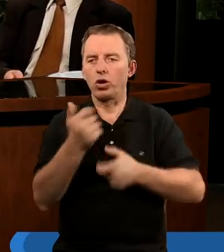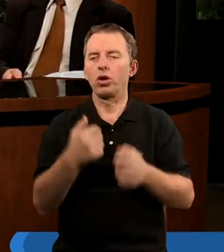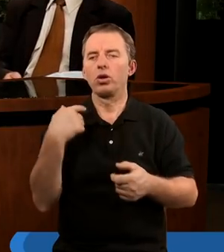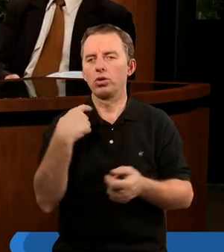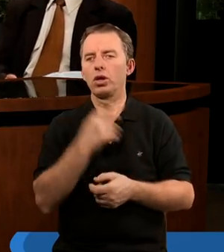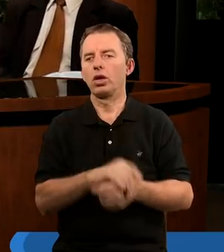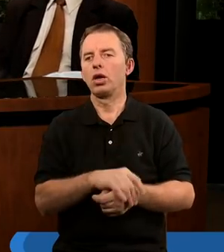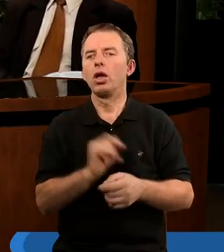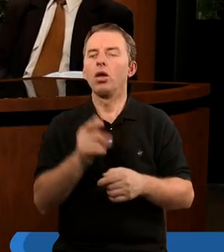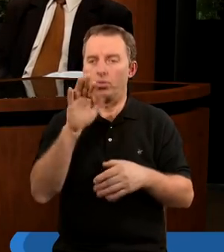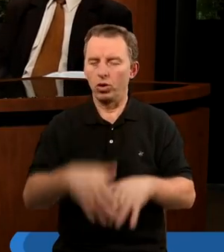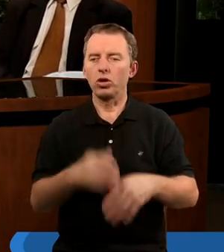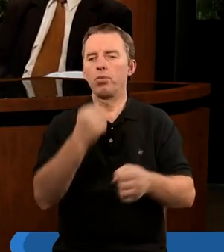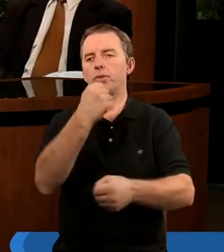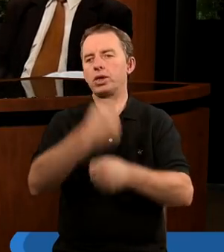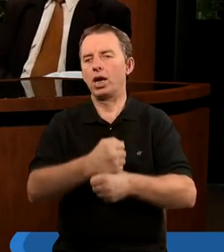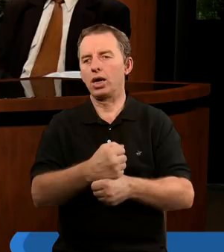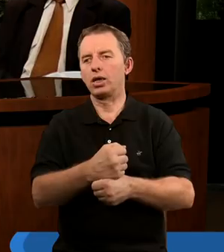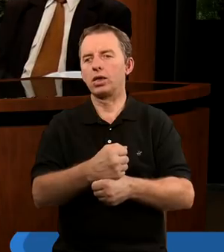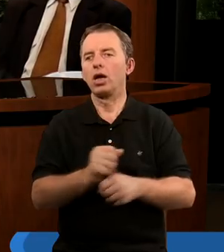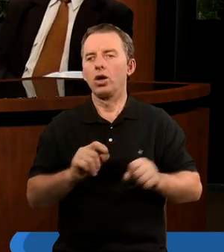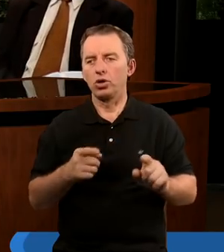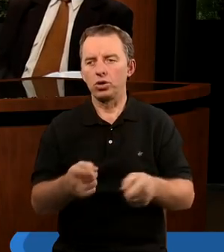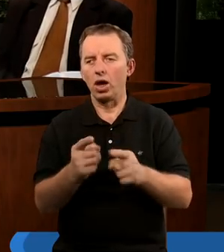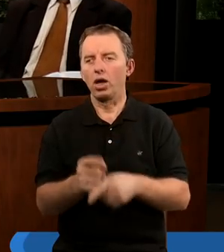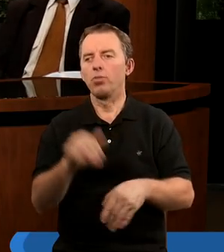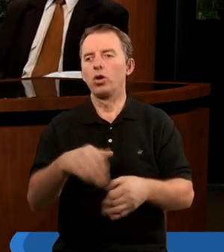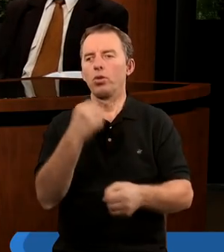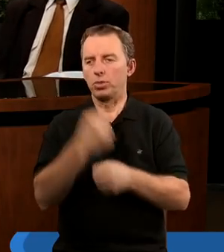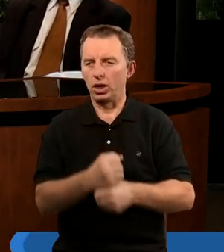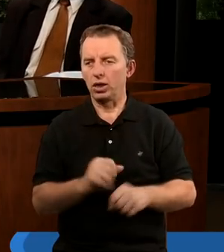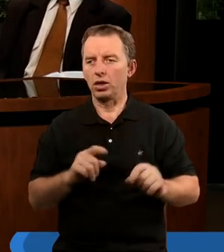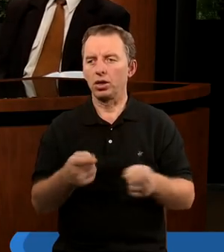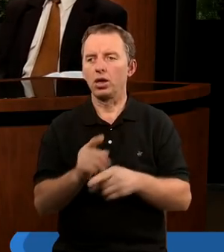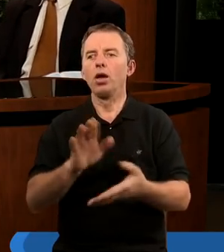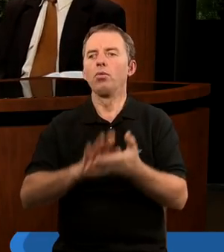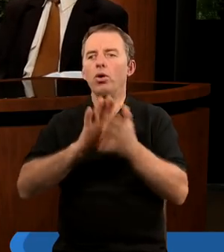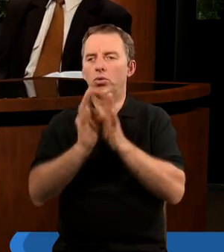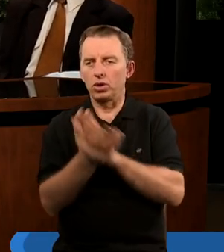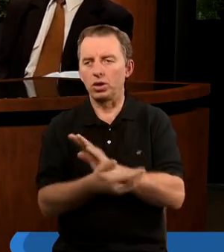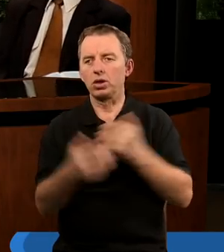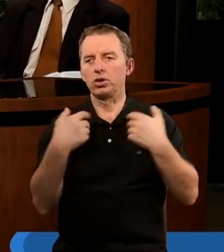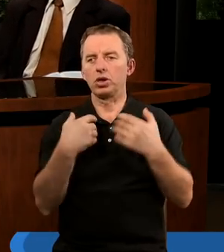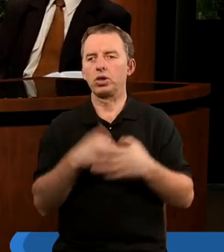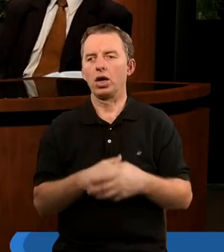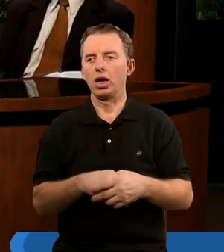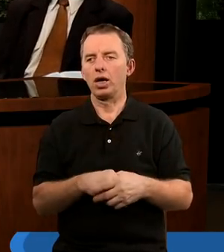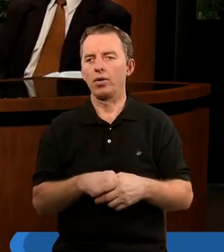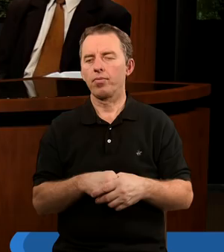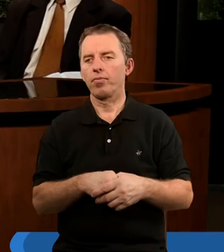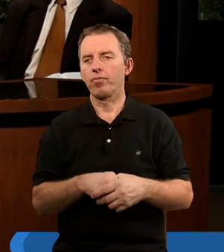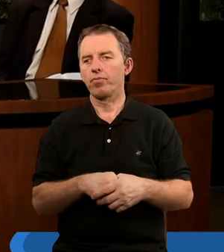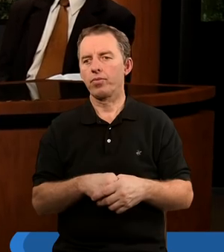karta bankomatowa nagle może przestać działać. Może przestać działać, a możesz nie mieć też karty. Też.